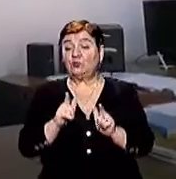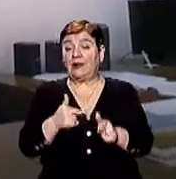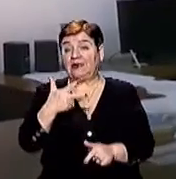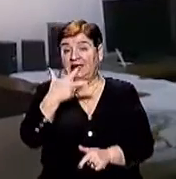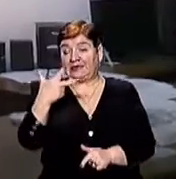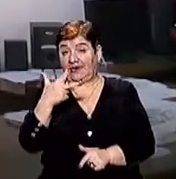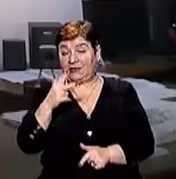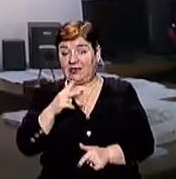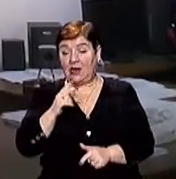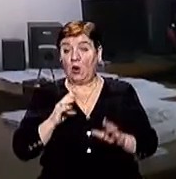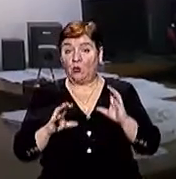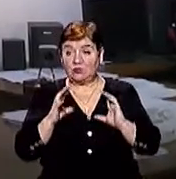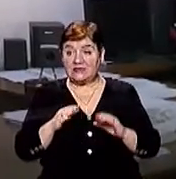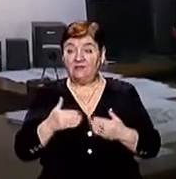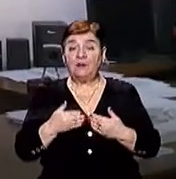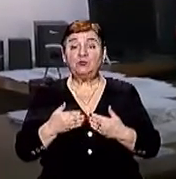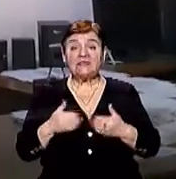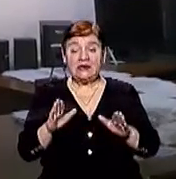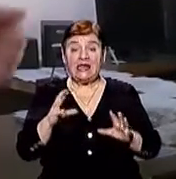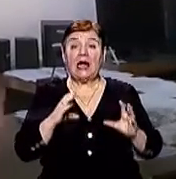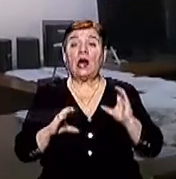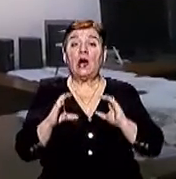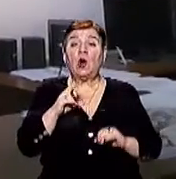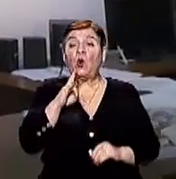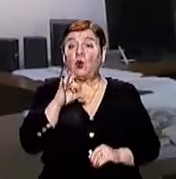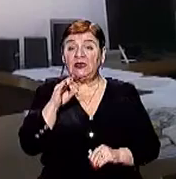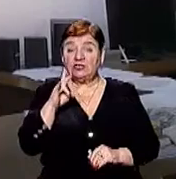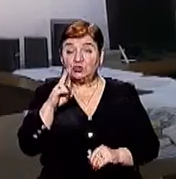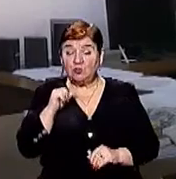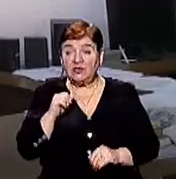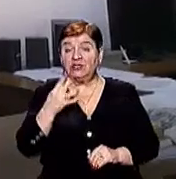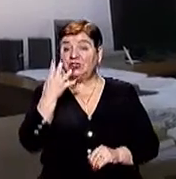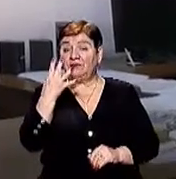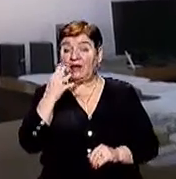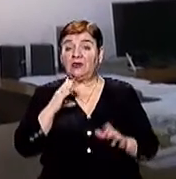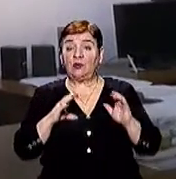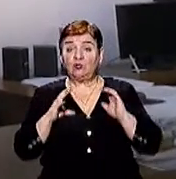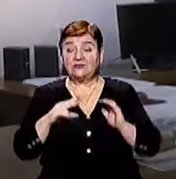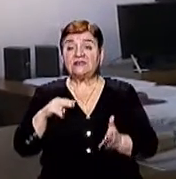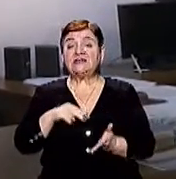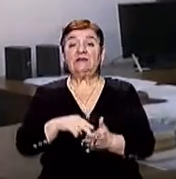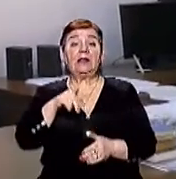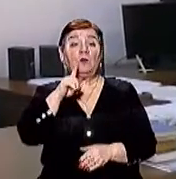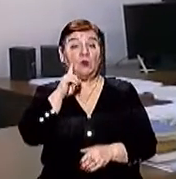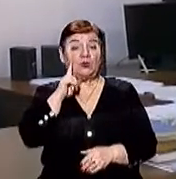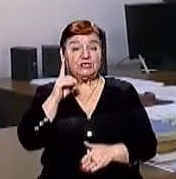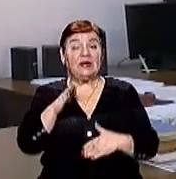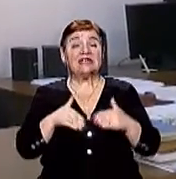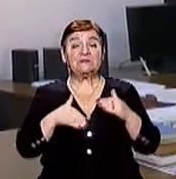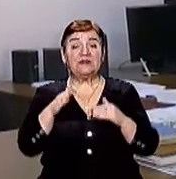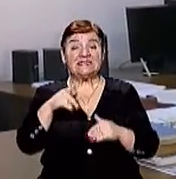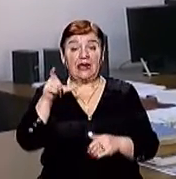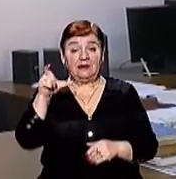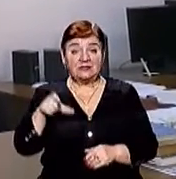Випускники коледжу, які раніше закінчували четвертий курс, ставали молодшими спеціалістами